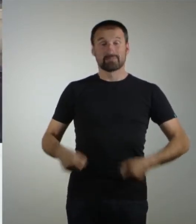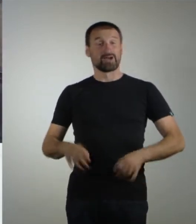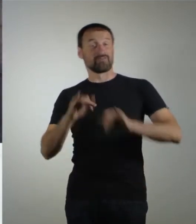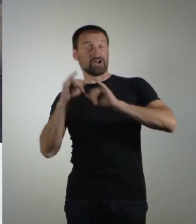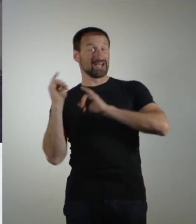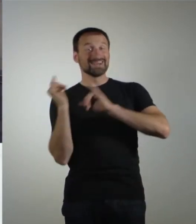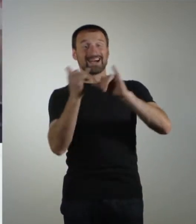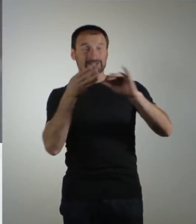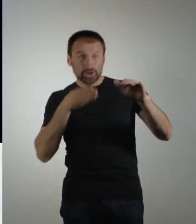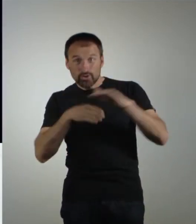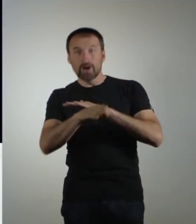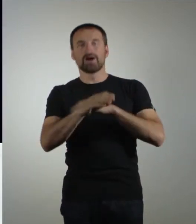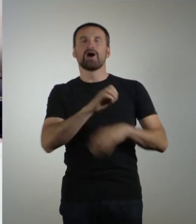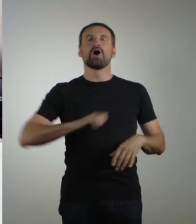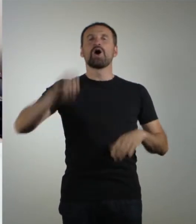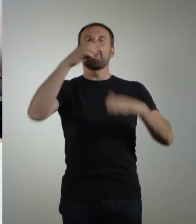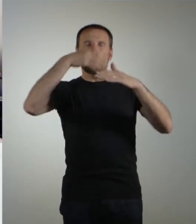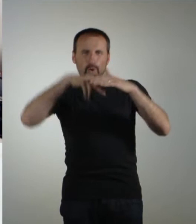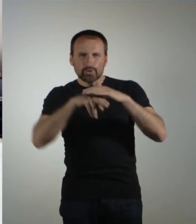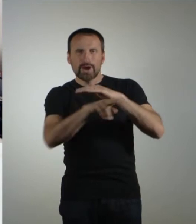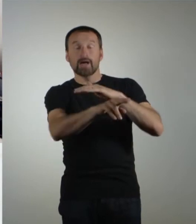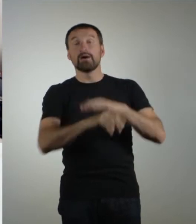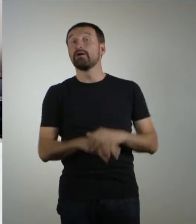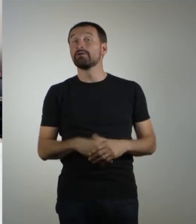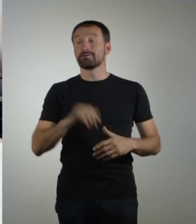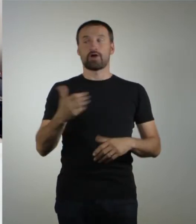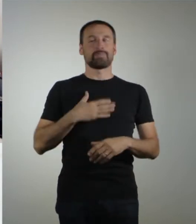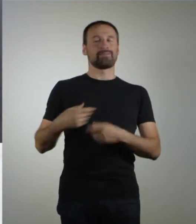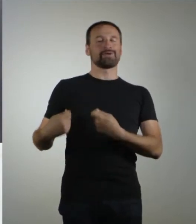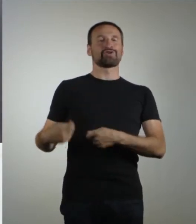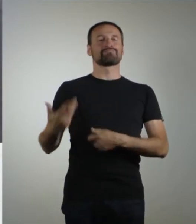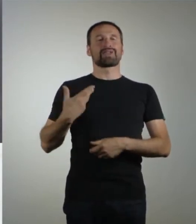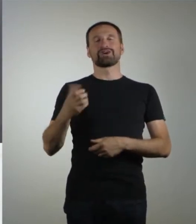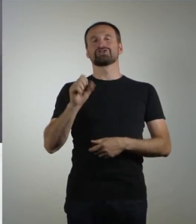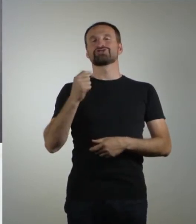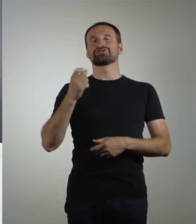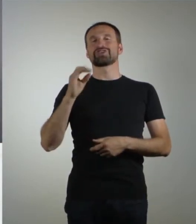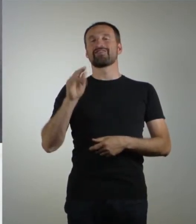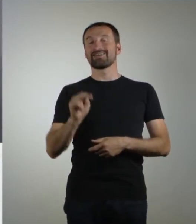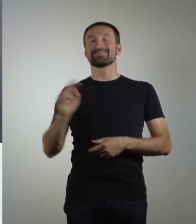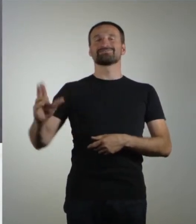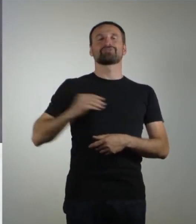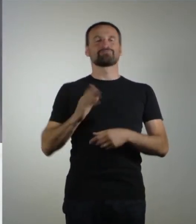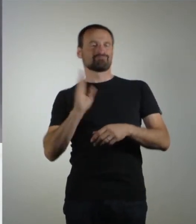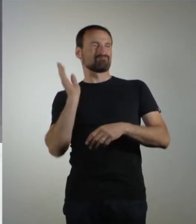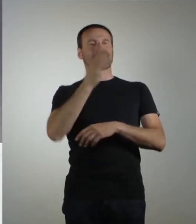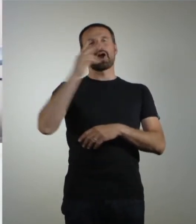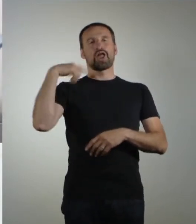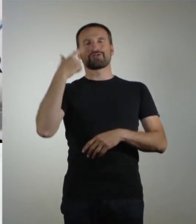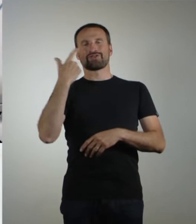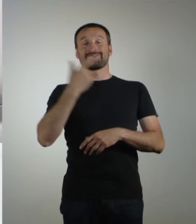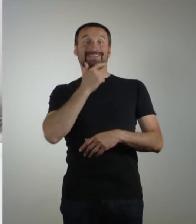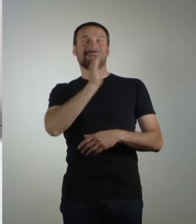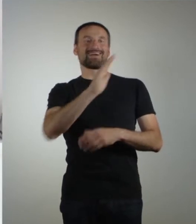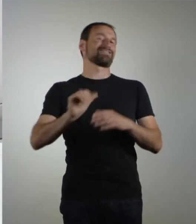Mit Reisegepäck durch den Eurotunnel. Noch einmal kehre ich mit meinem Kumpel Stefan in Englands Hauptstadt London zurück, um das nachzuholen, was wir bei